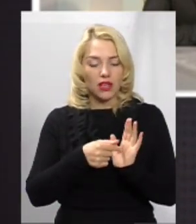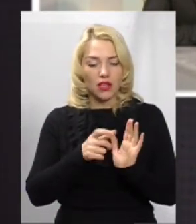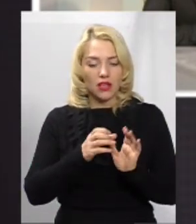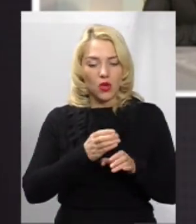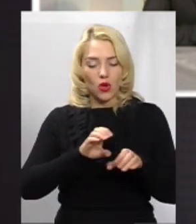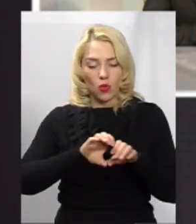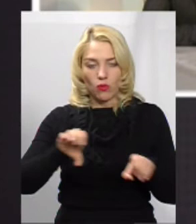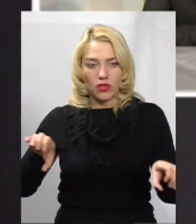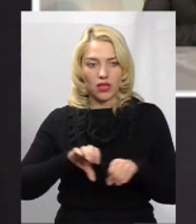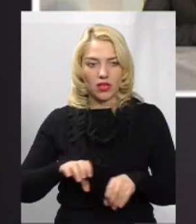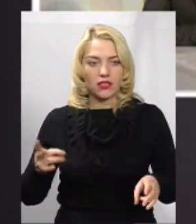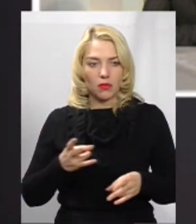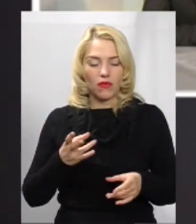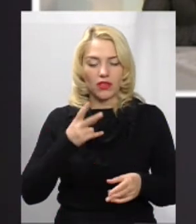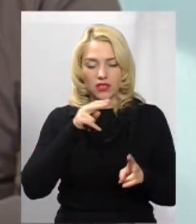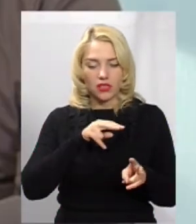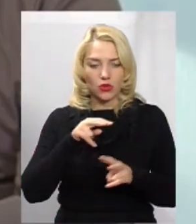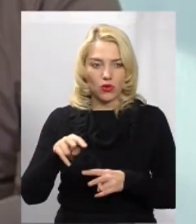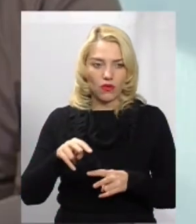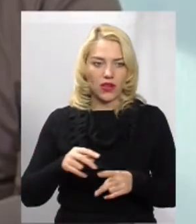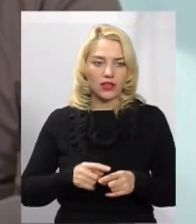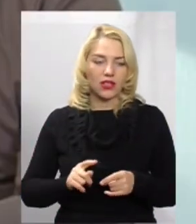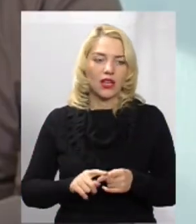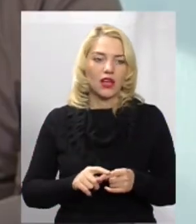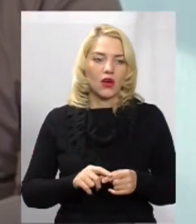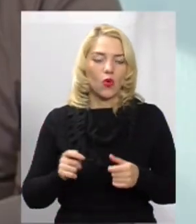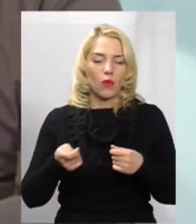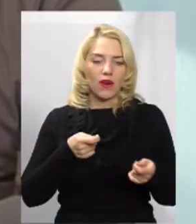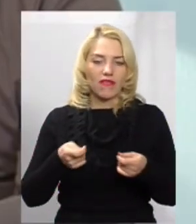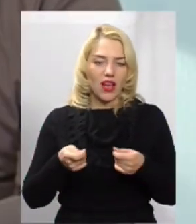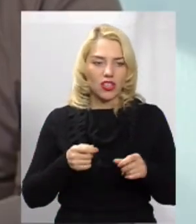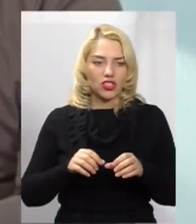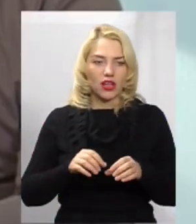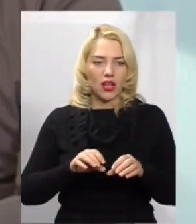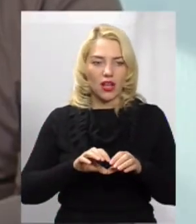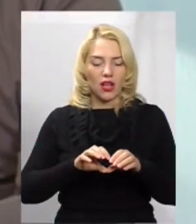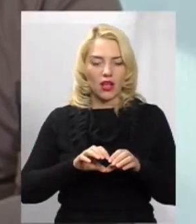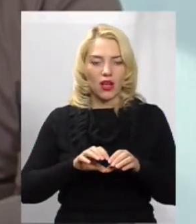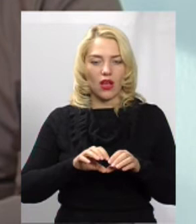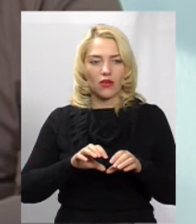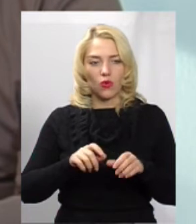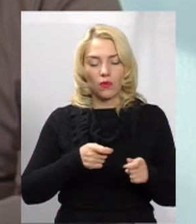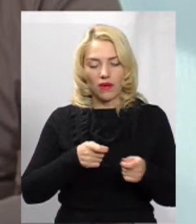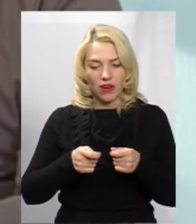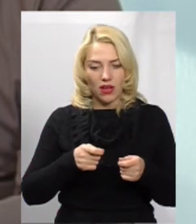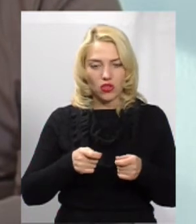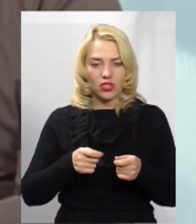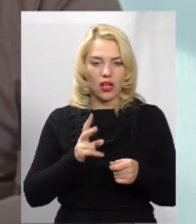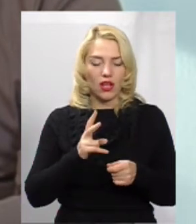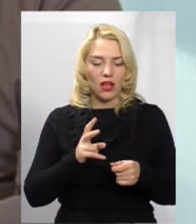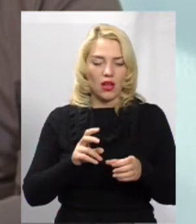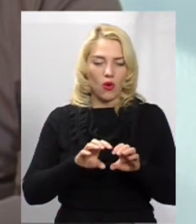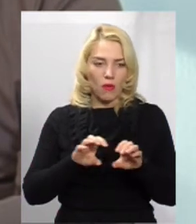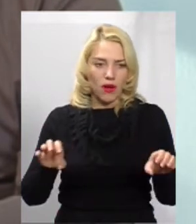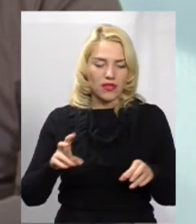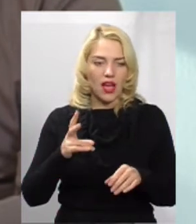має слідкувати управляюча компанія. В нашому випадку то вжел. А насправді вони відправляють до теплокомуненерго, яка